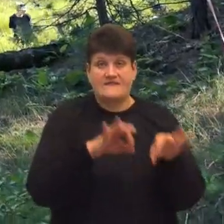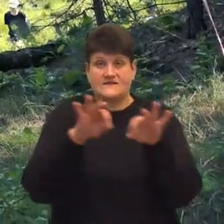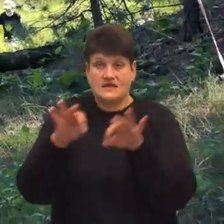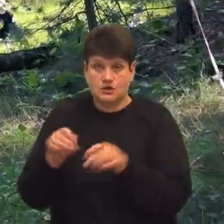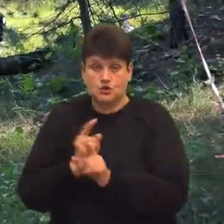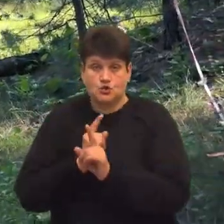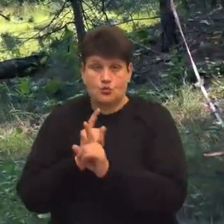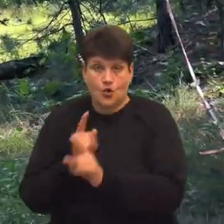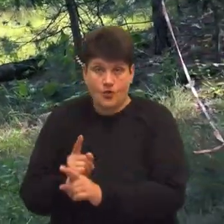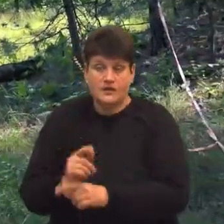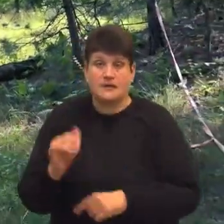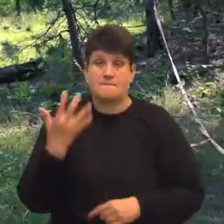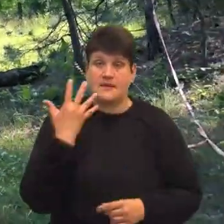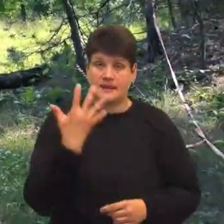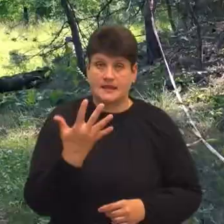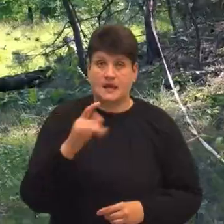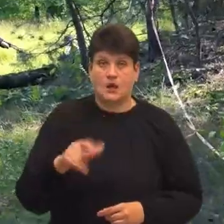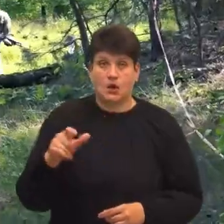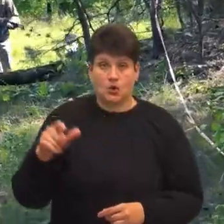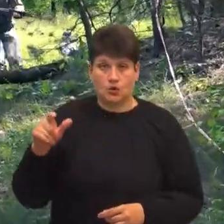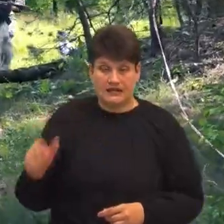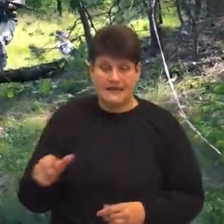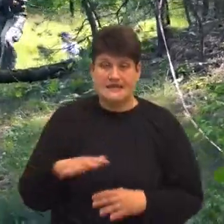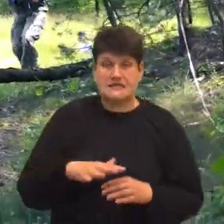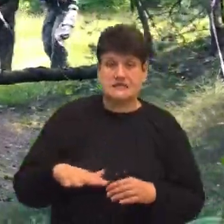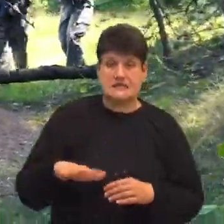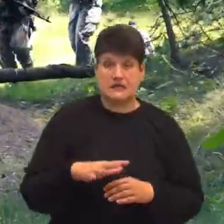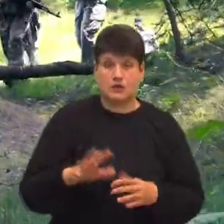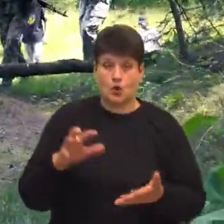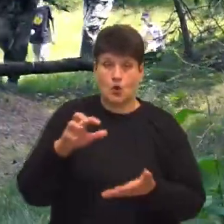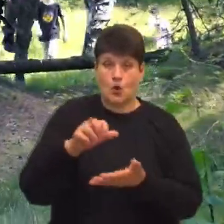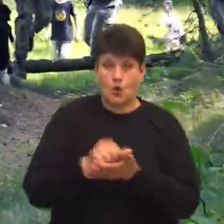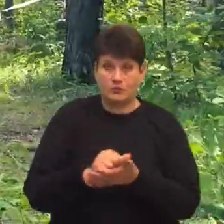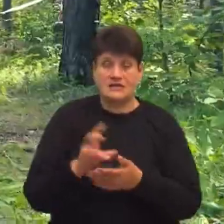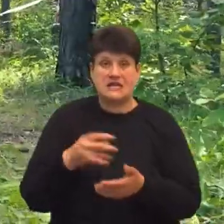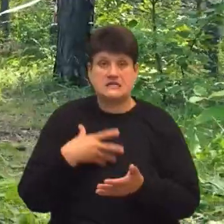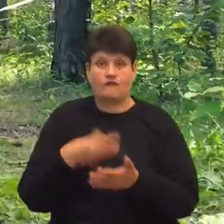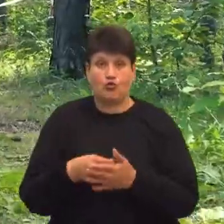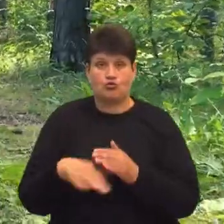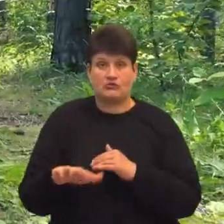п'яти людей з території купованої на свою територію.